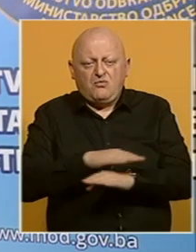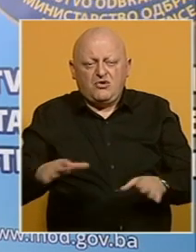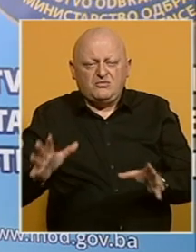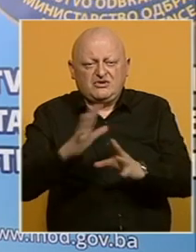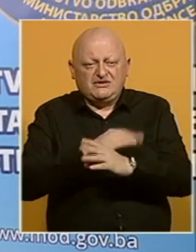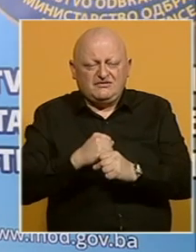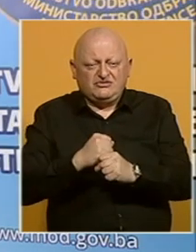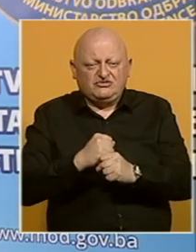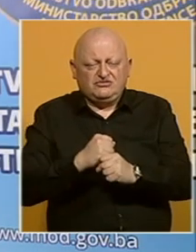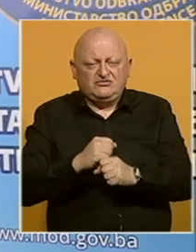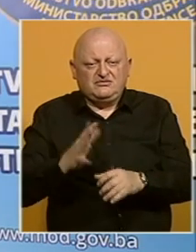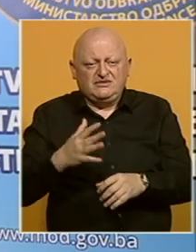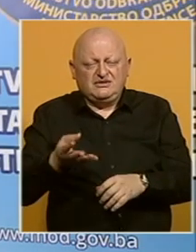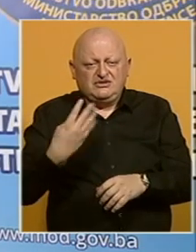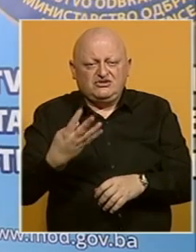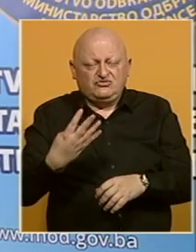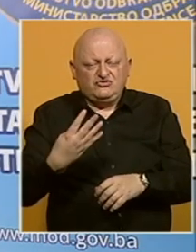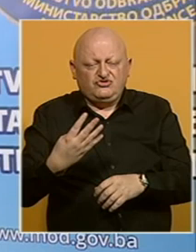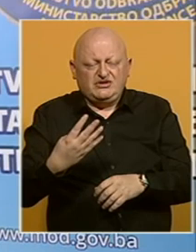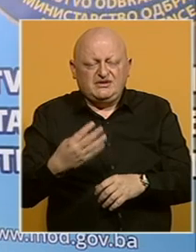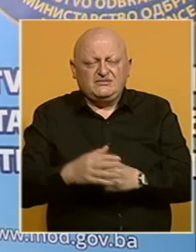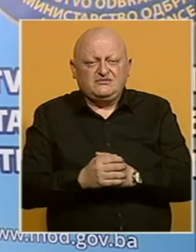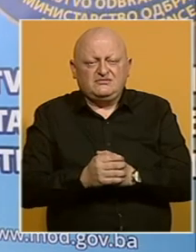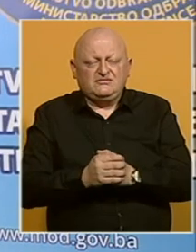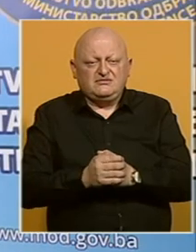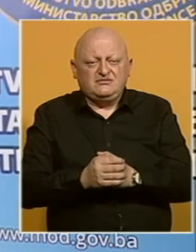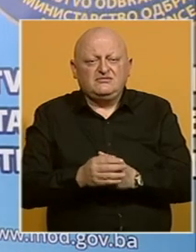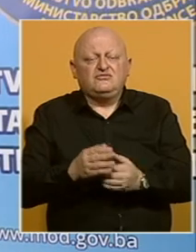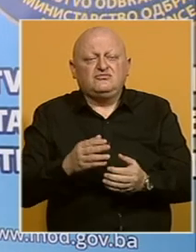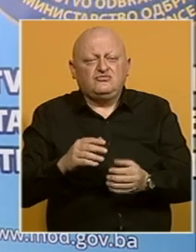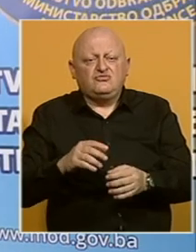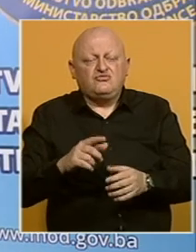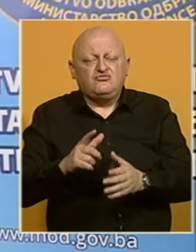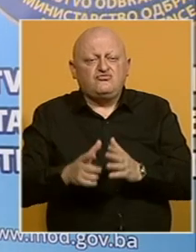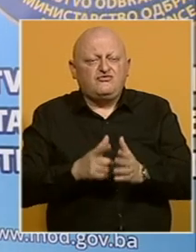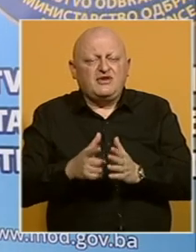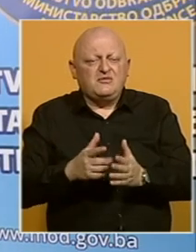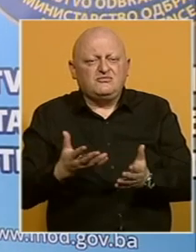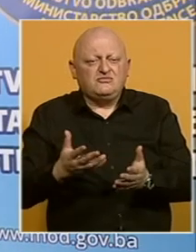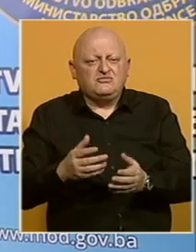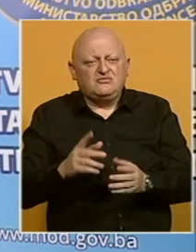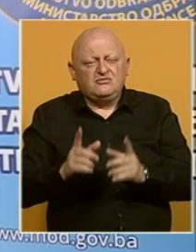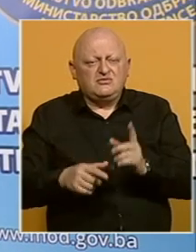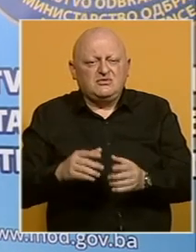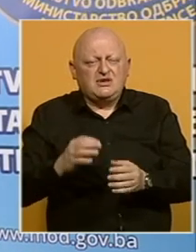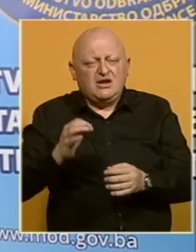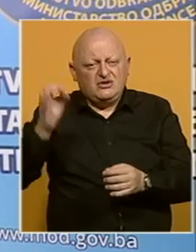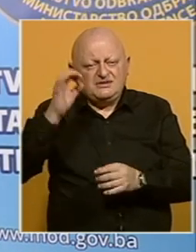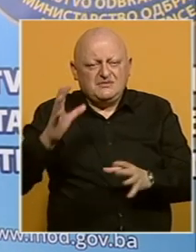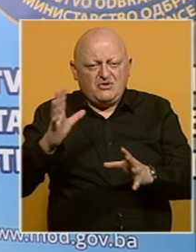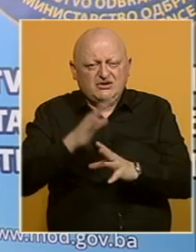realizovali, negde oko 40 smo u fazi određenog stepana